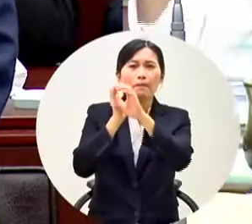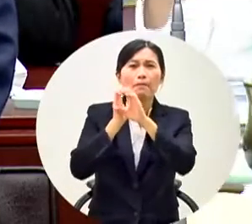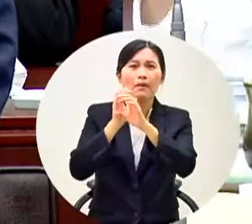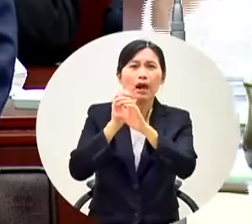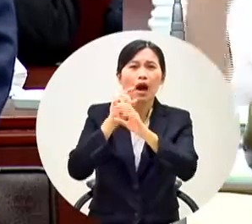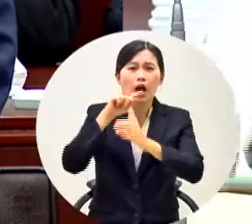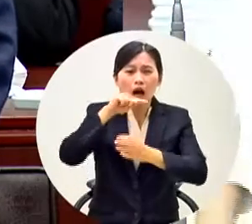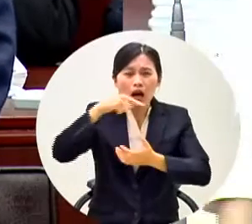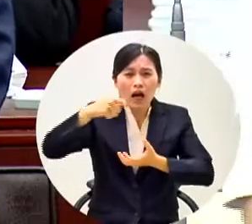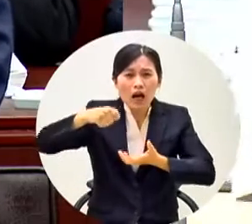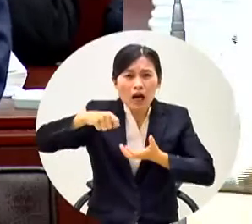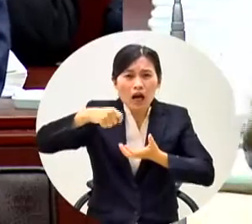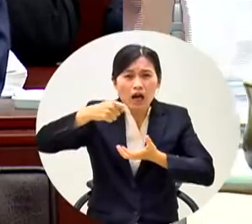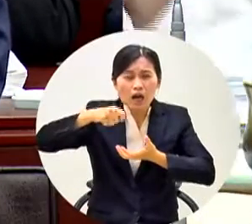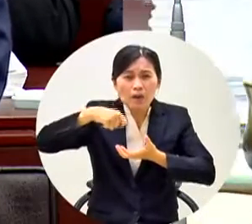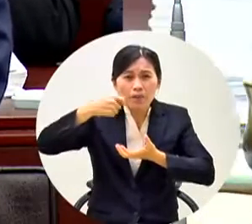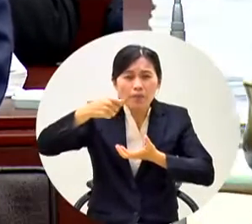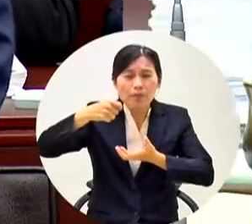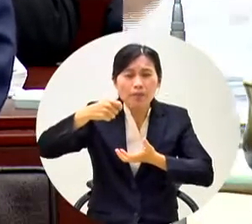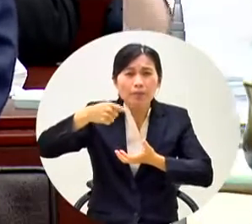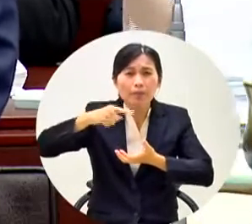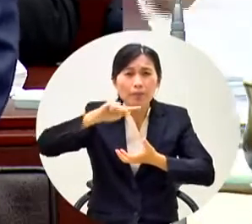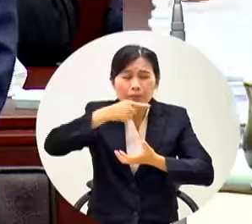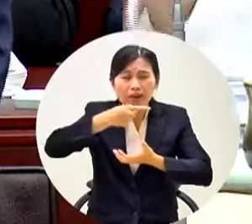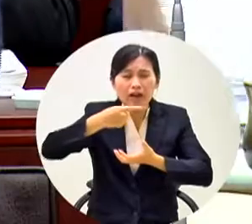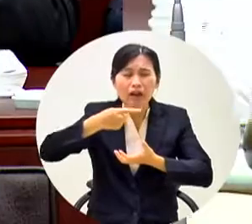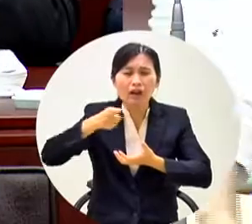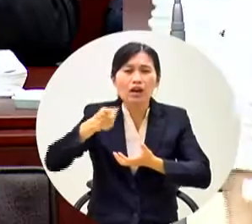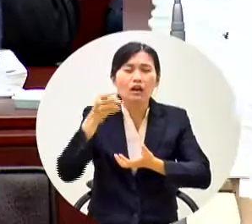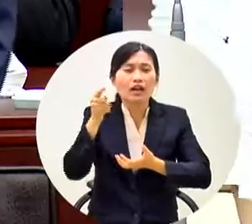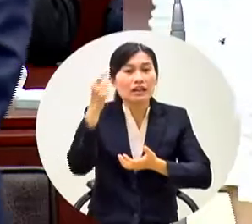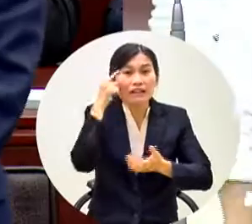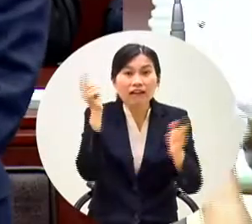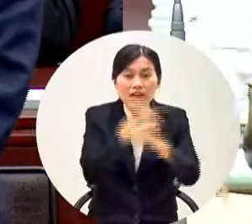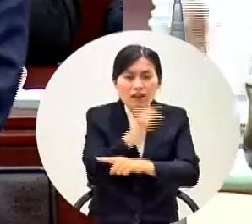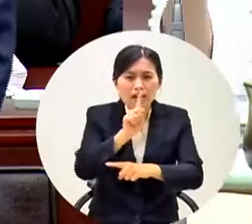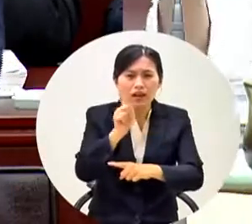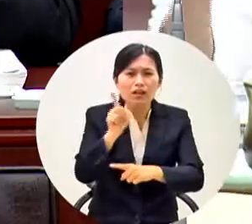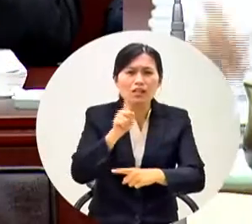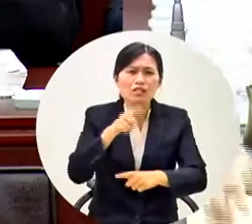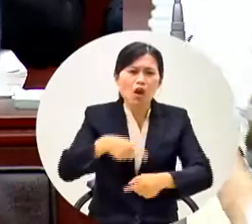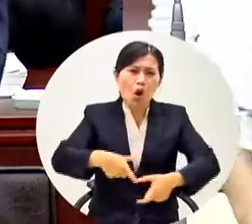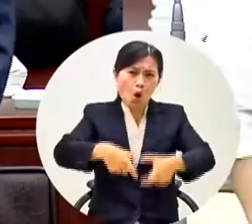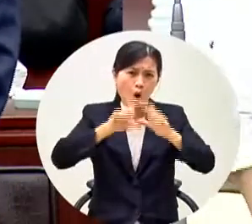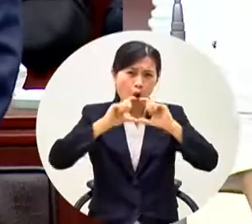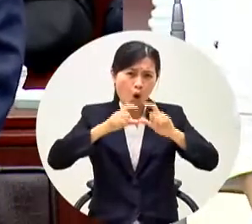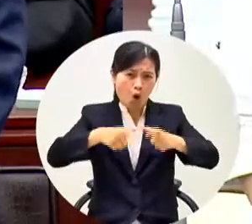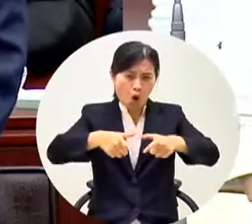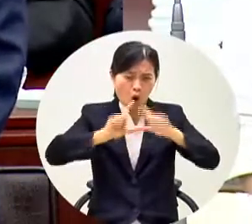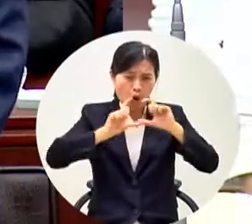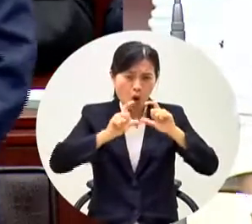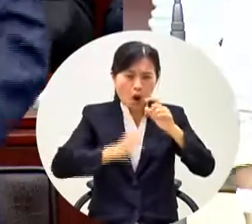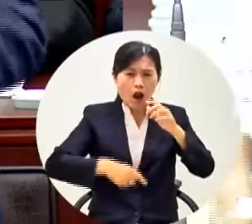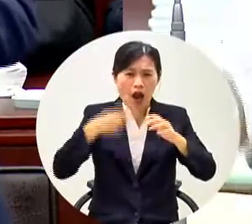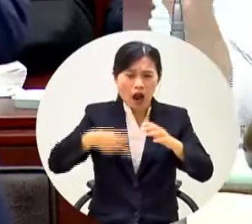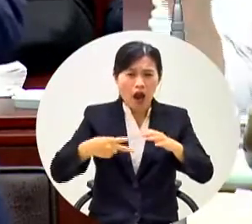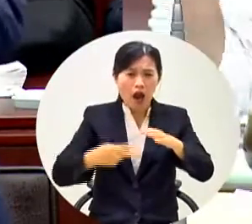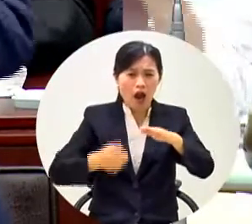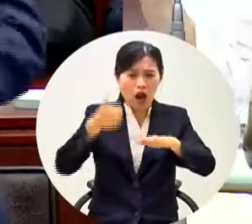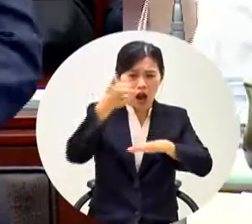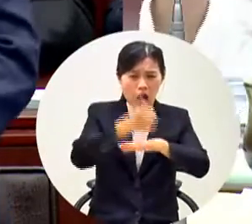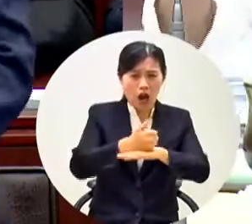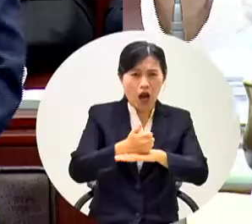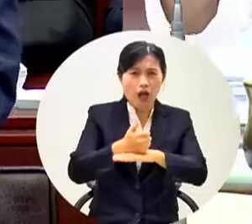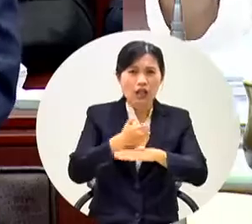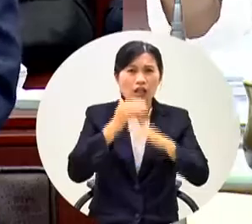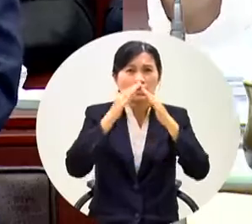他的意思說他總統選不住要回來做市長這樣葉副市長你有沒有準備要跟他